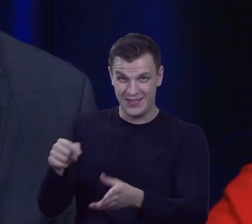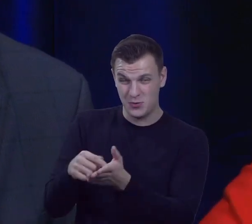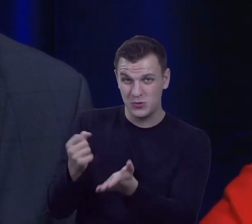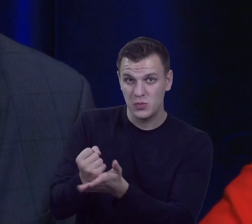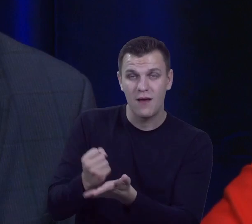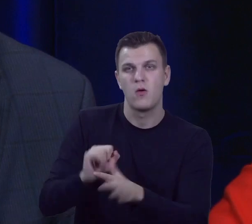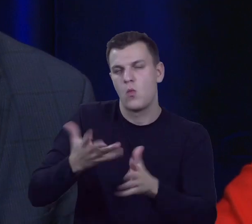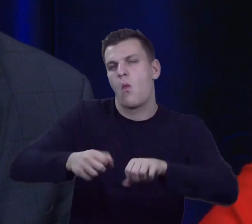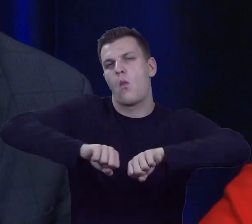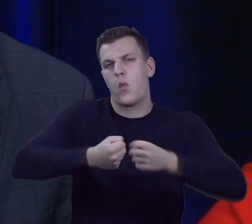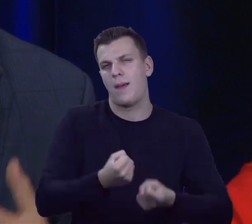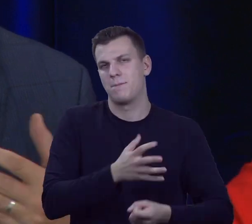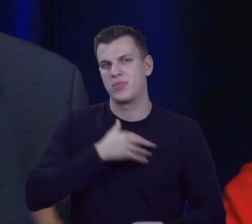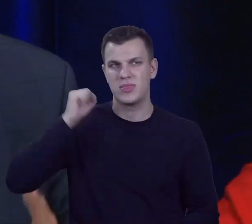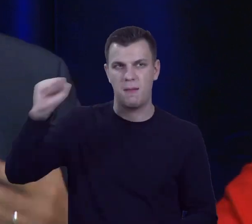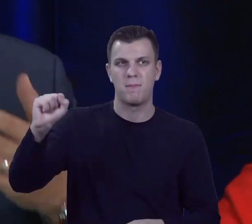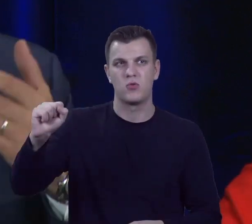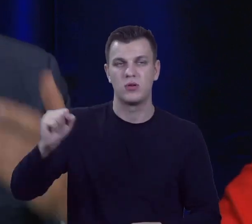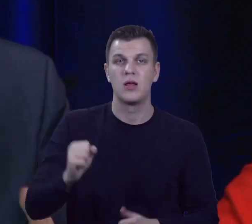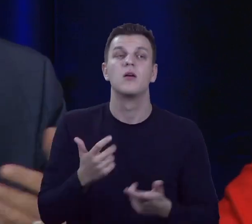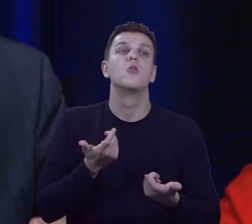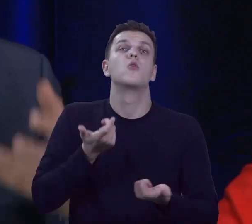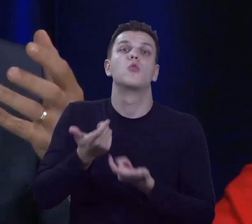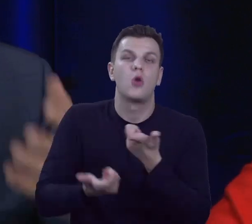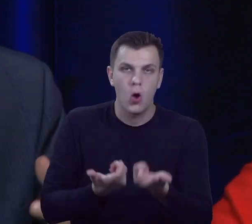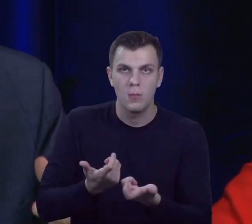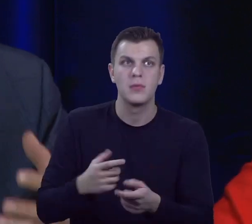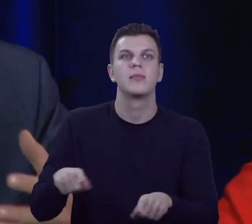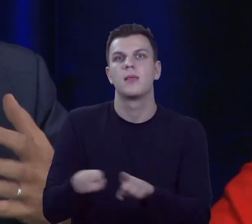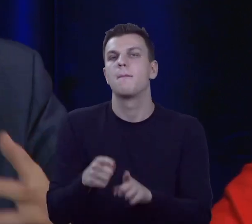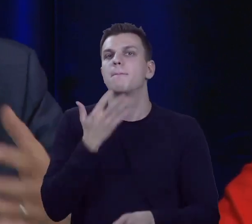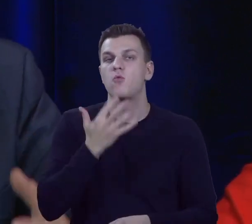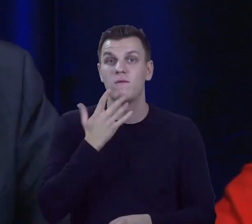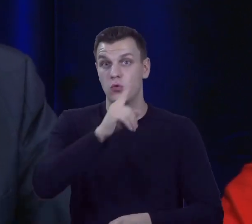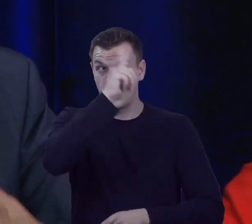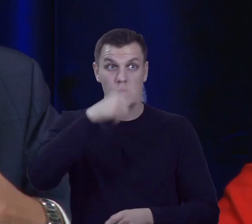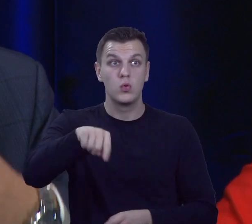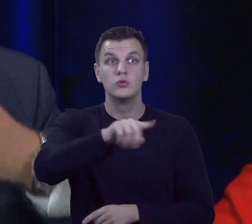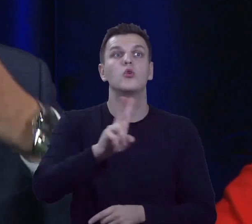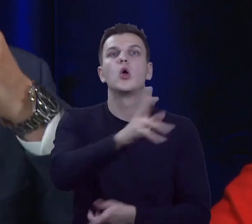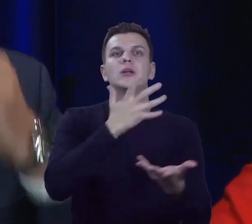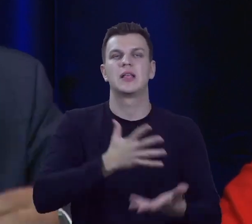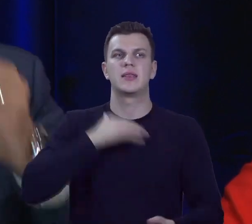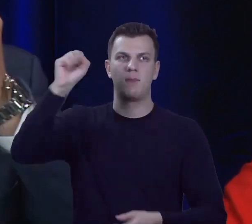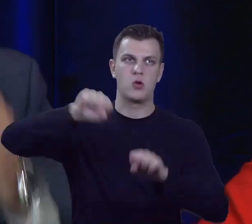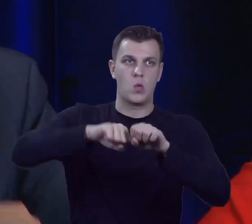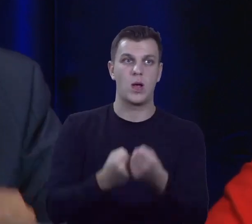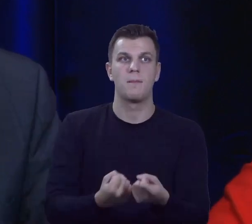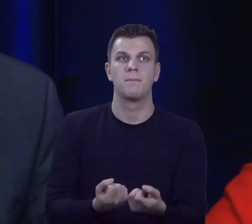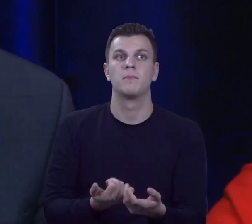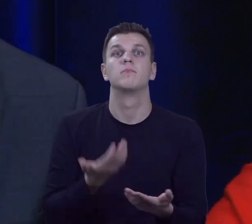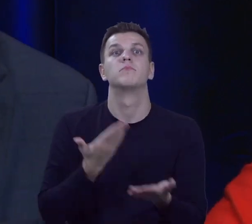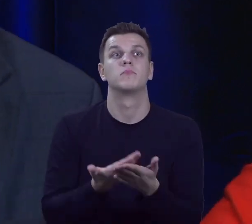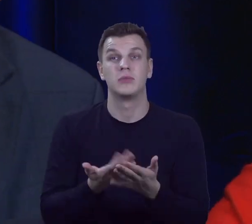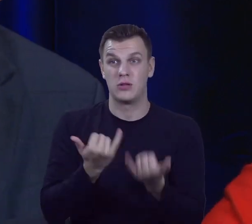prostu łamaniem demokracji i robią to i mówią o tym ludzie, którzy chcą łamać demokrację, bo poprzez czystą, uczciwą